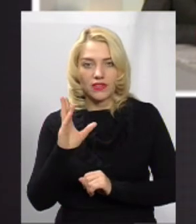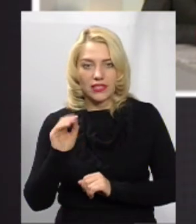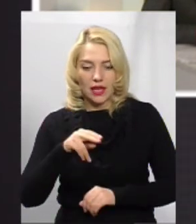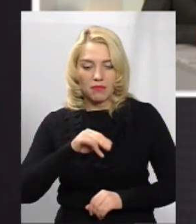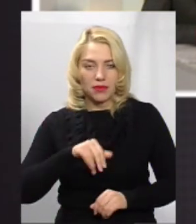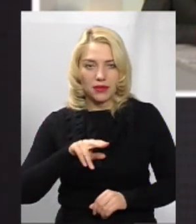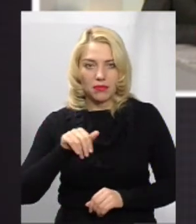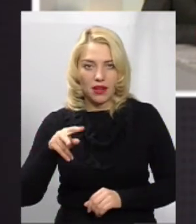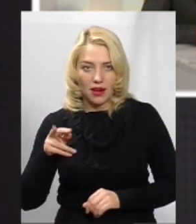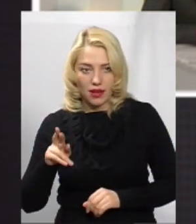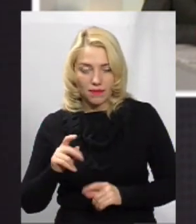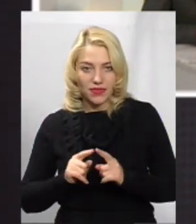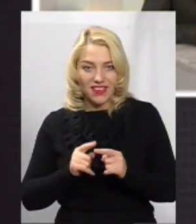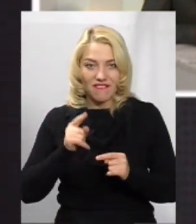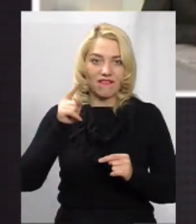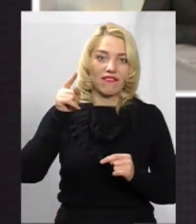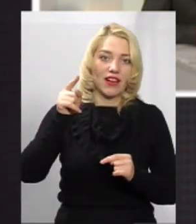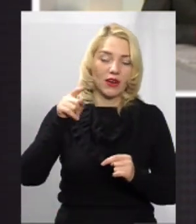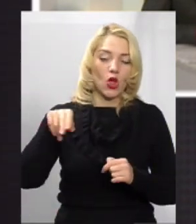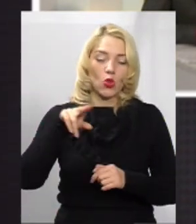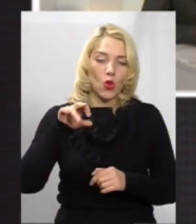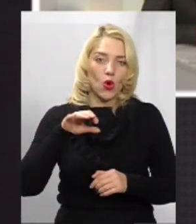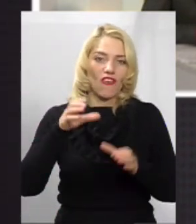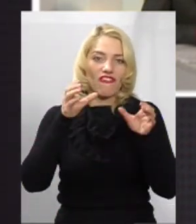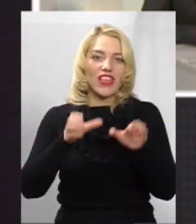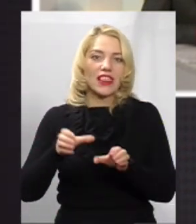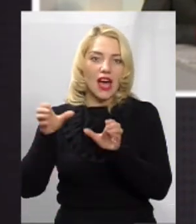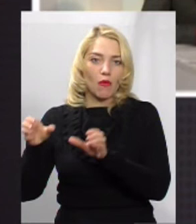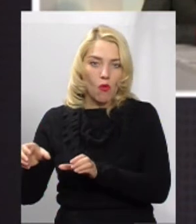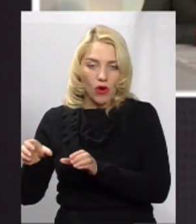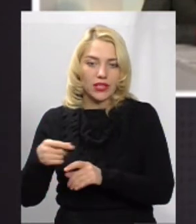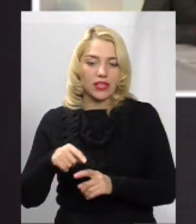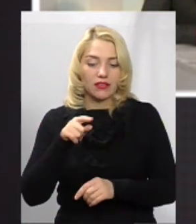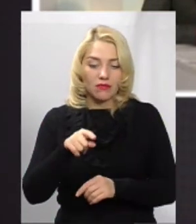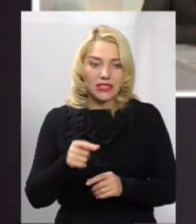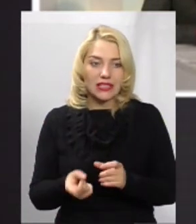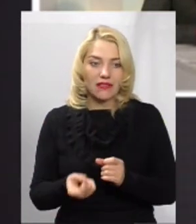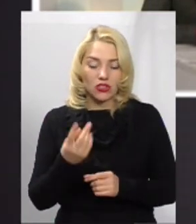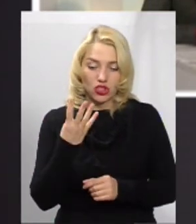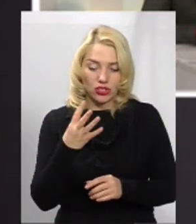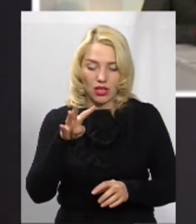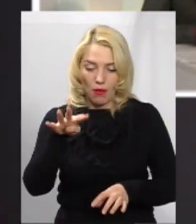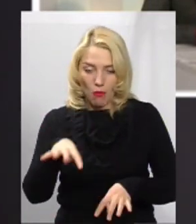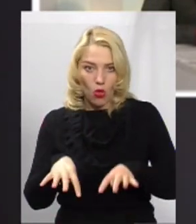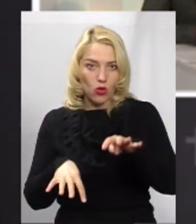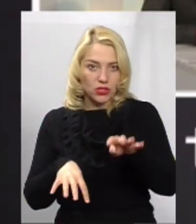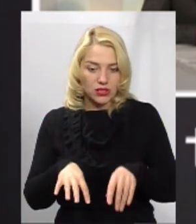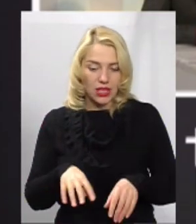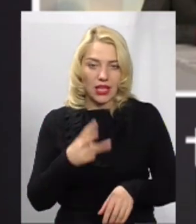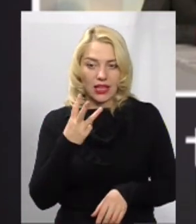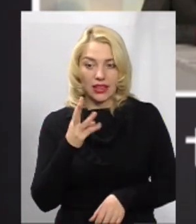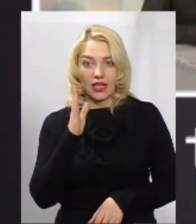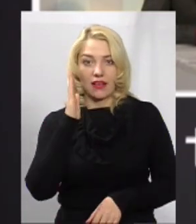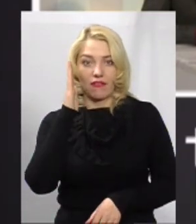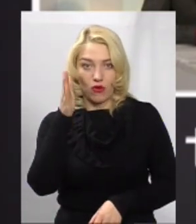і вверх, скажімо так, до філармонії, нас зараз там звілися майже на кожному відрізку 4 полоси. Три полоси в одну сторону